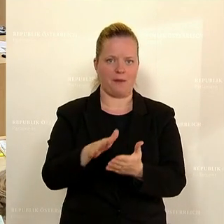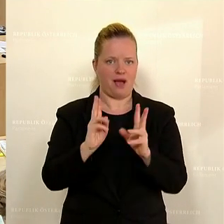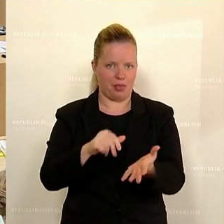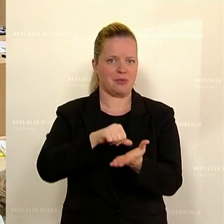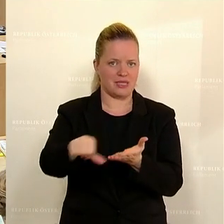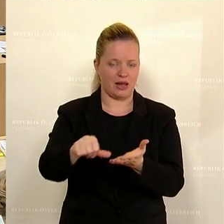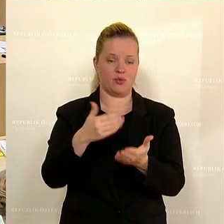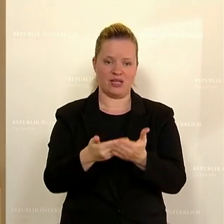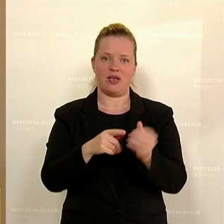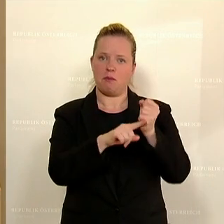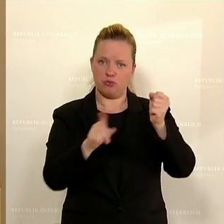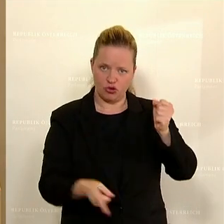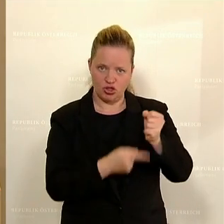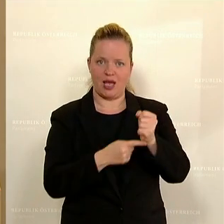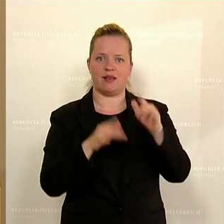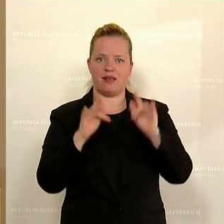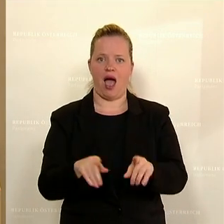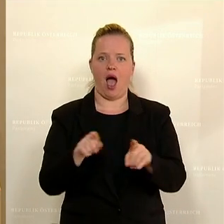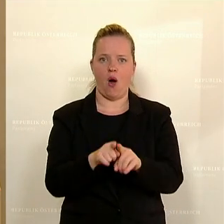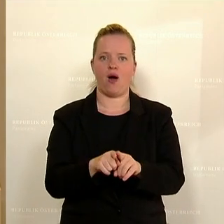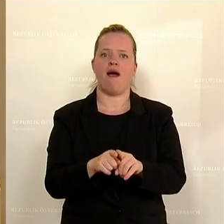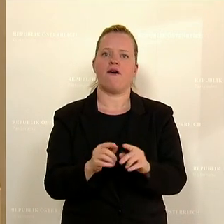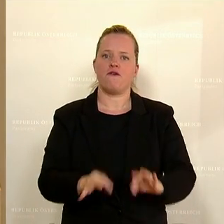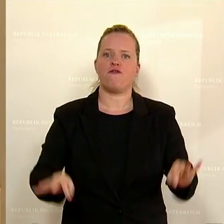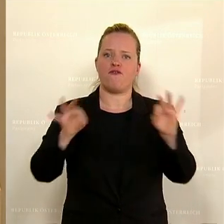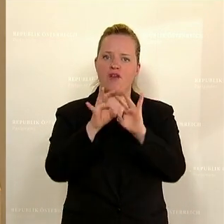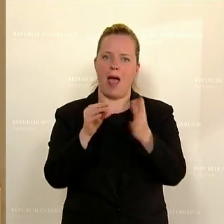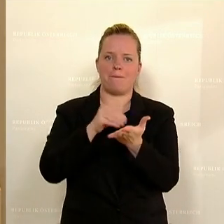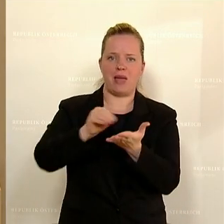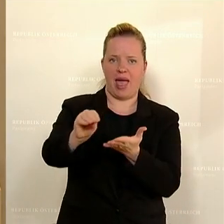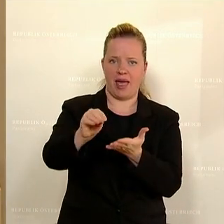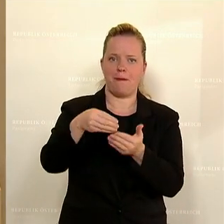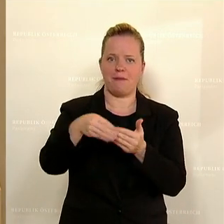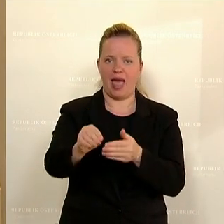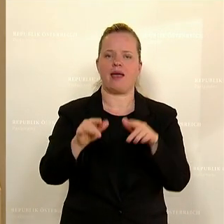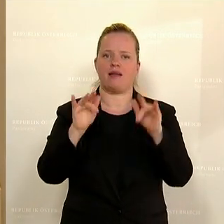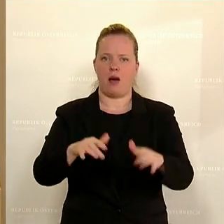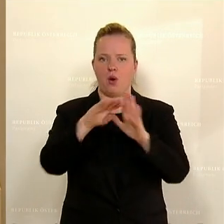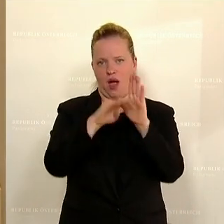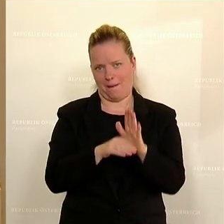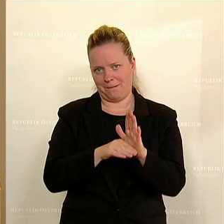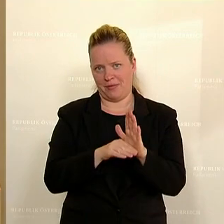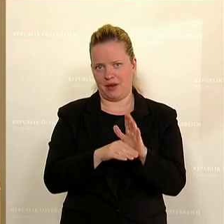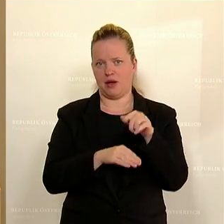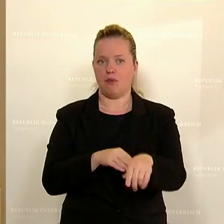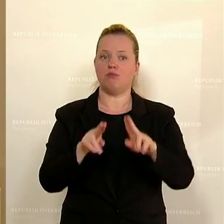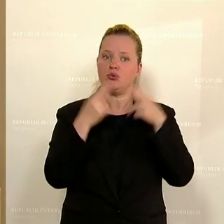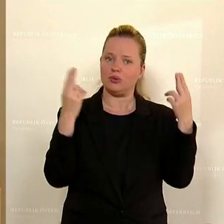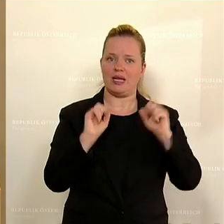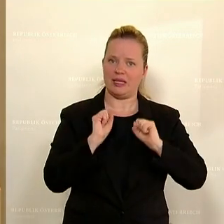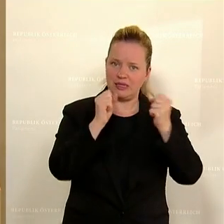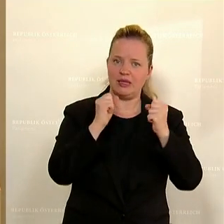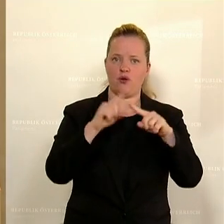auch in diesem Budget das Fair-Pay-Programm. Das ist eine Initiative gemeinsam vom Bund und den Ländern